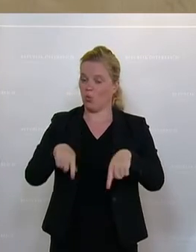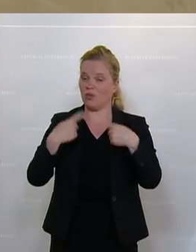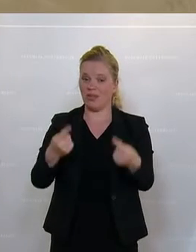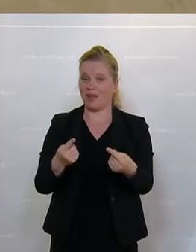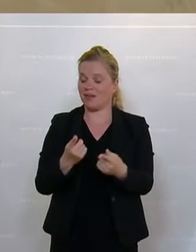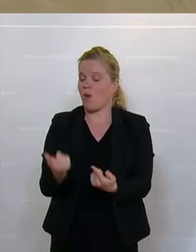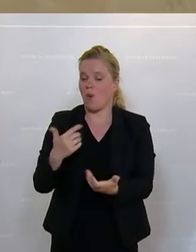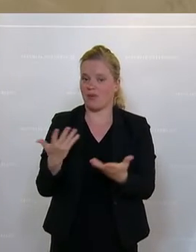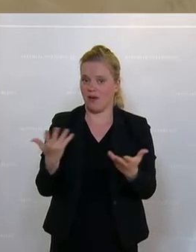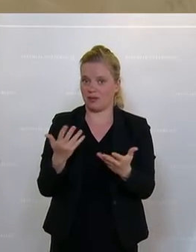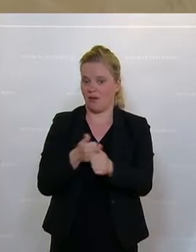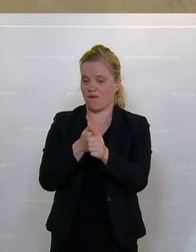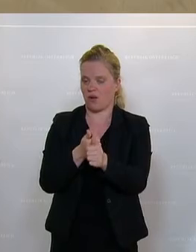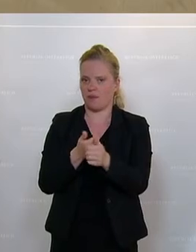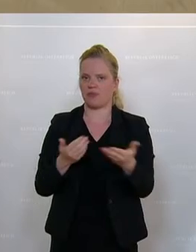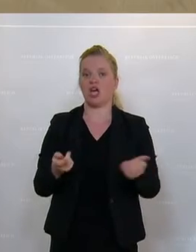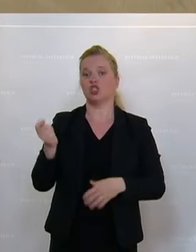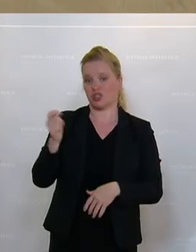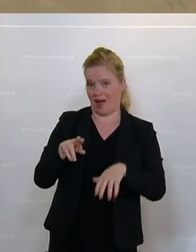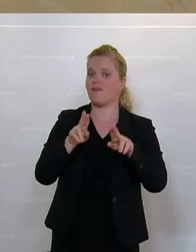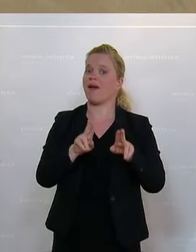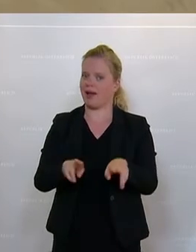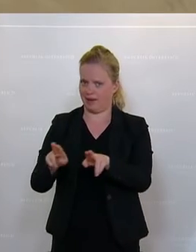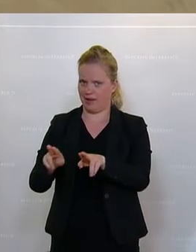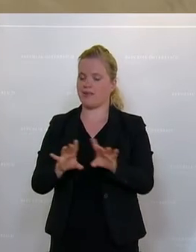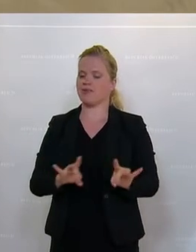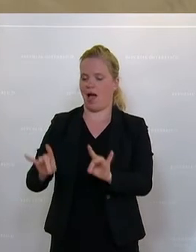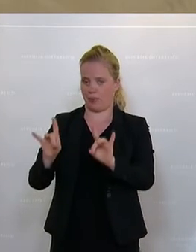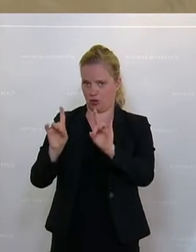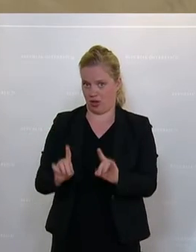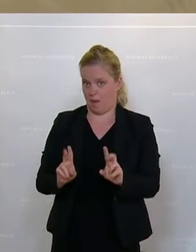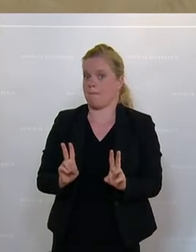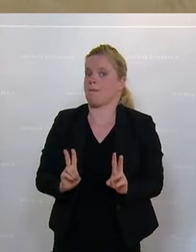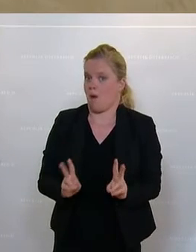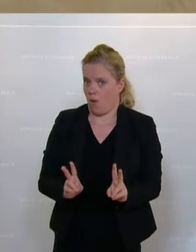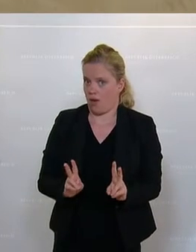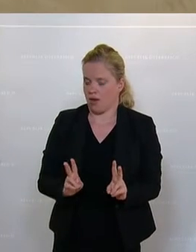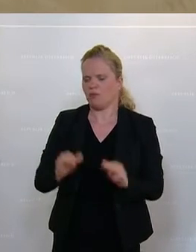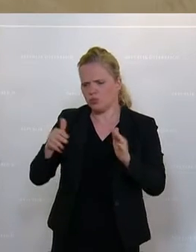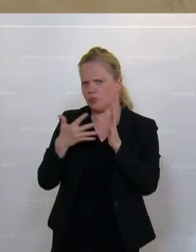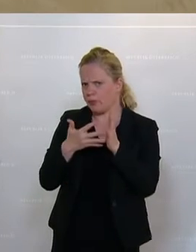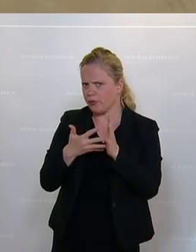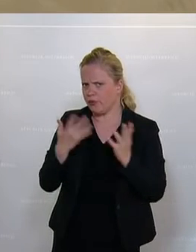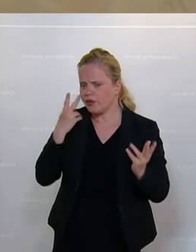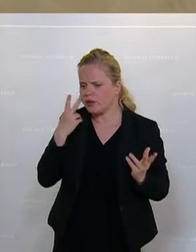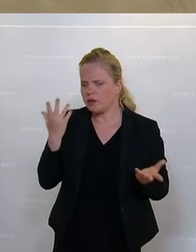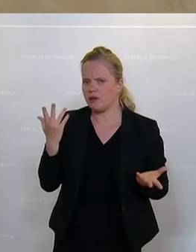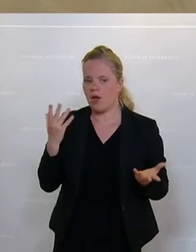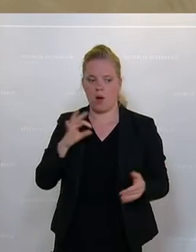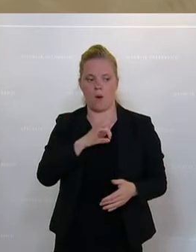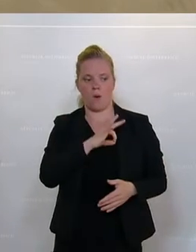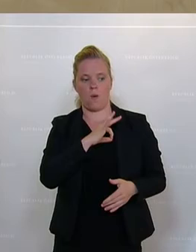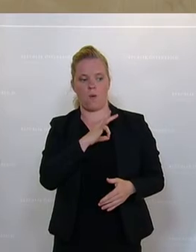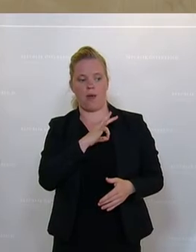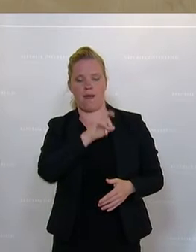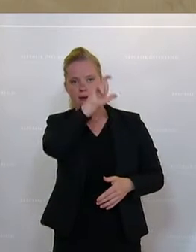nicht nur strafrechtliche Tatbestände hier vorliegen könnten, die zu überprüfen sind, und da muss man dem Kollegen